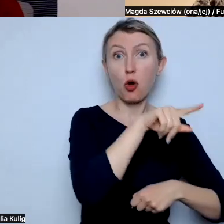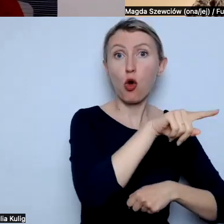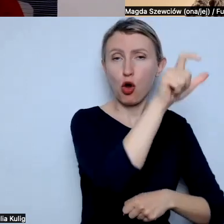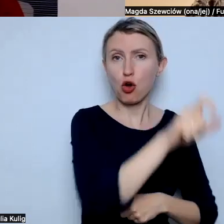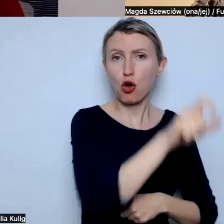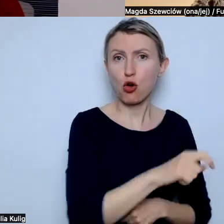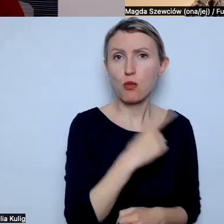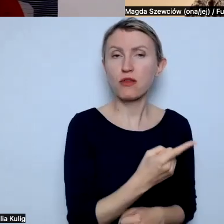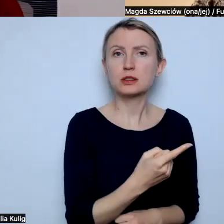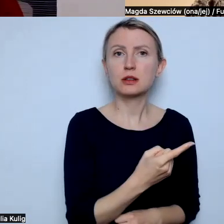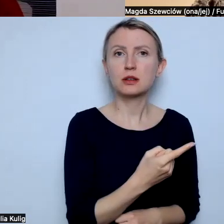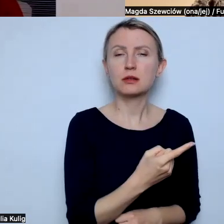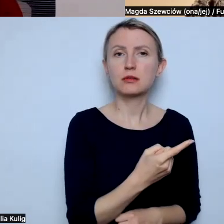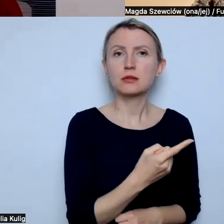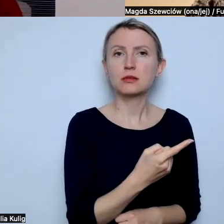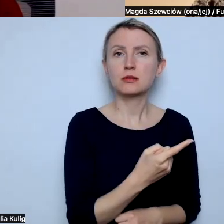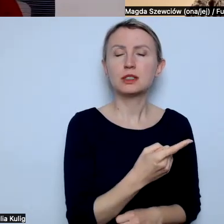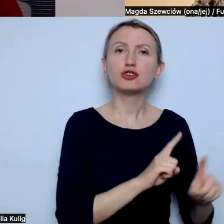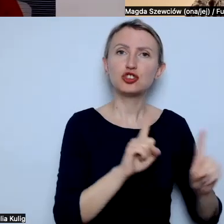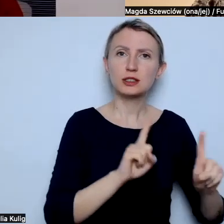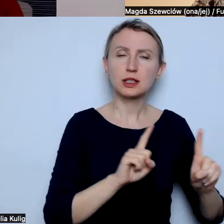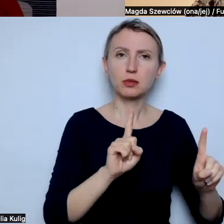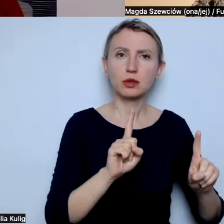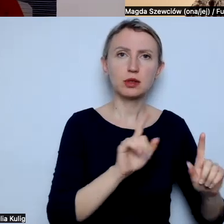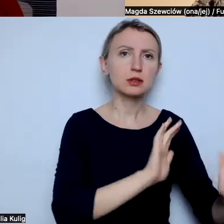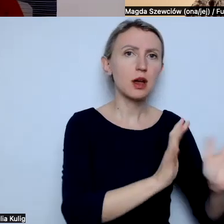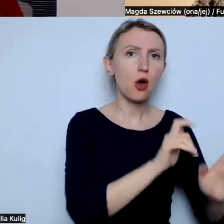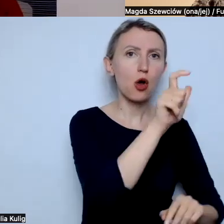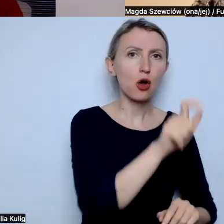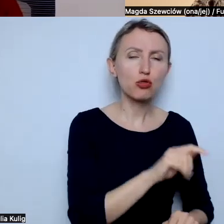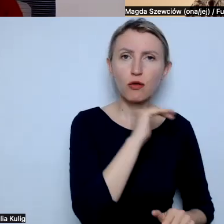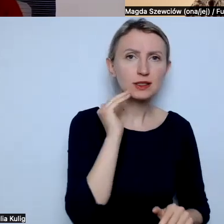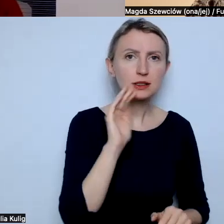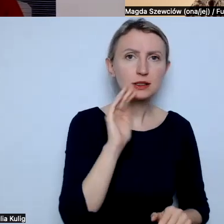zachowania, bo czasami po prostu zajęcie się tą osobą wystarczy,